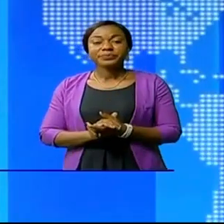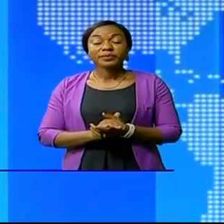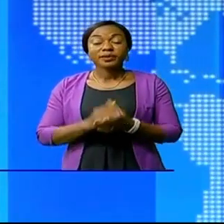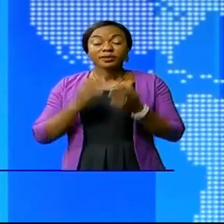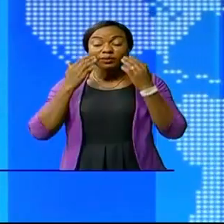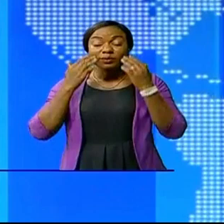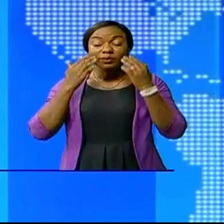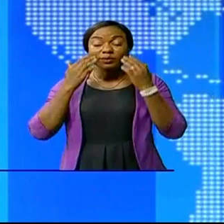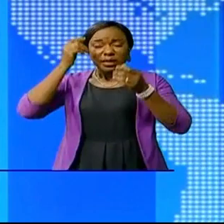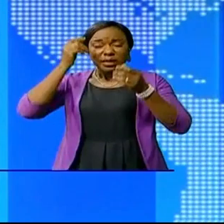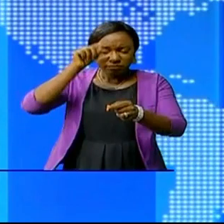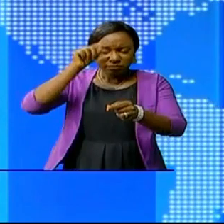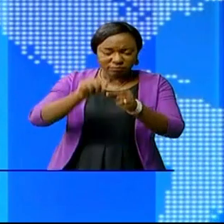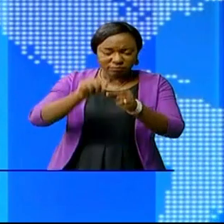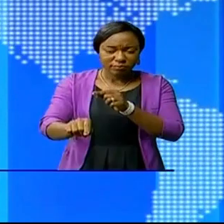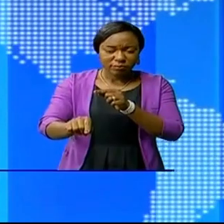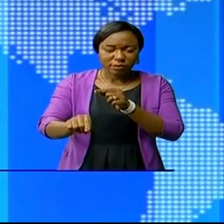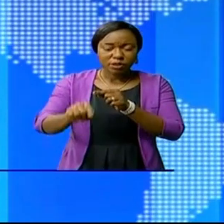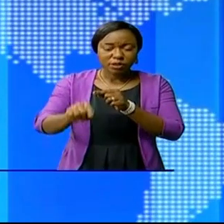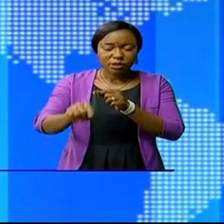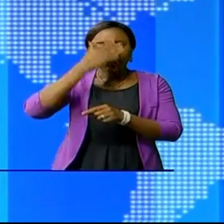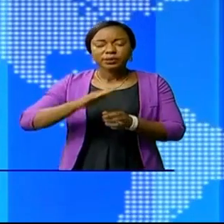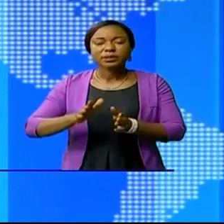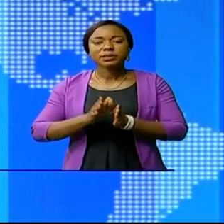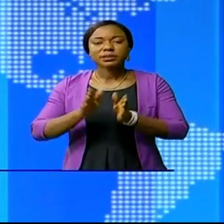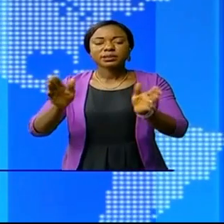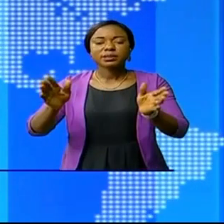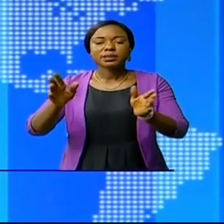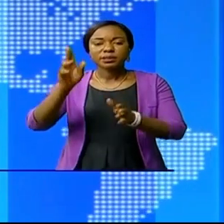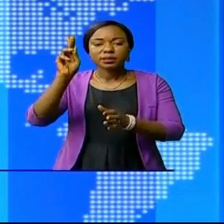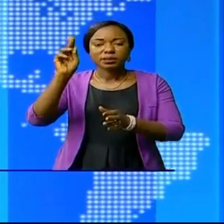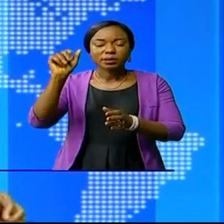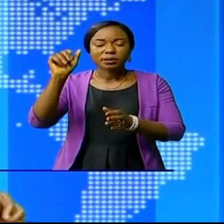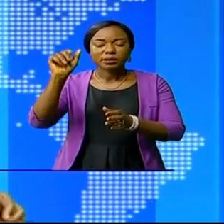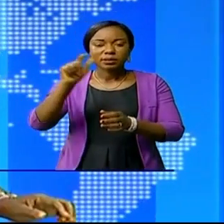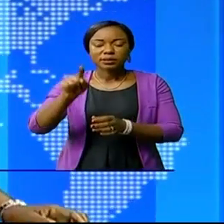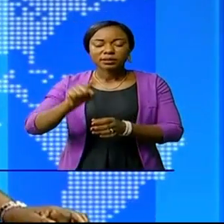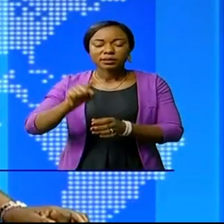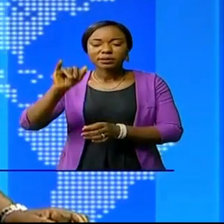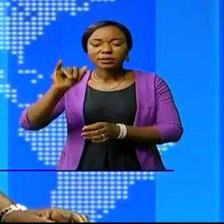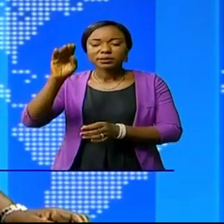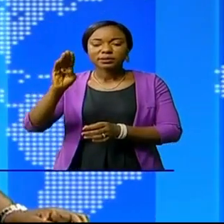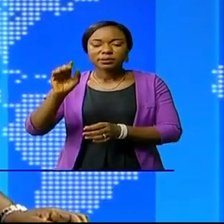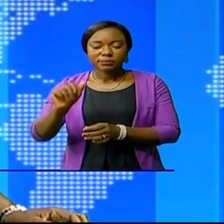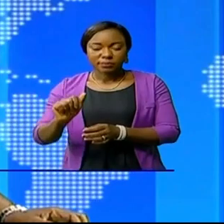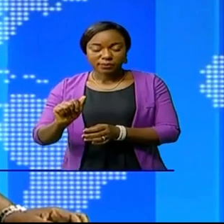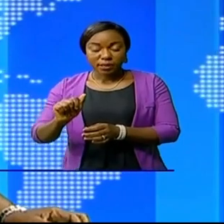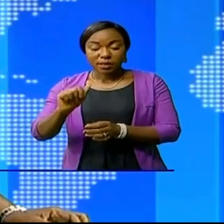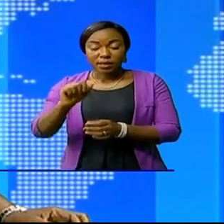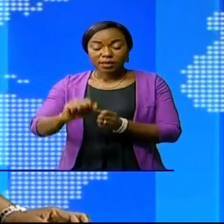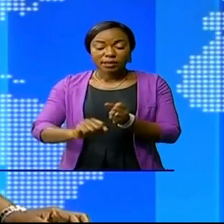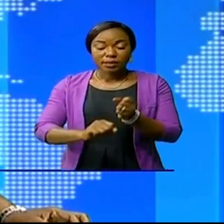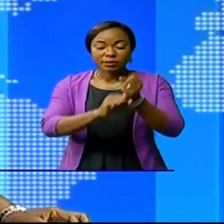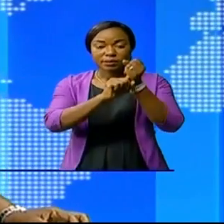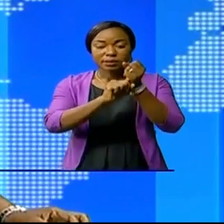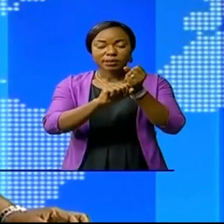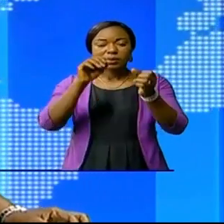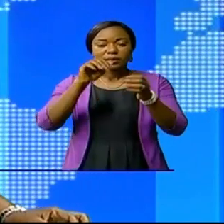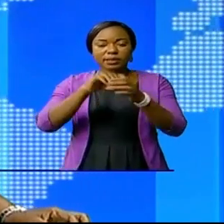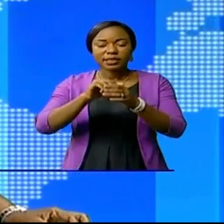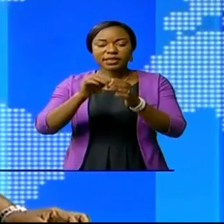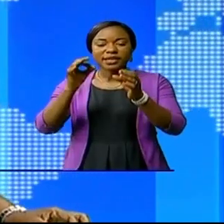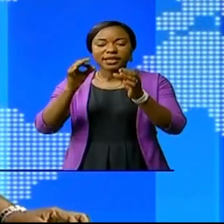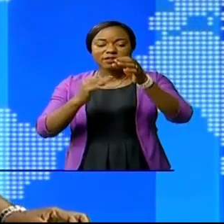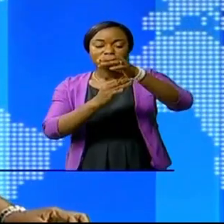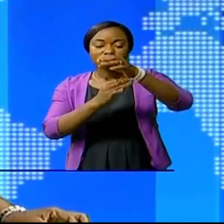Incendié il y a peu, l'hôpital général de Kaziba bénéficie d'une assistance de la fondation Tchocola Cantintima.